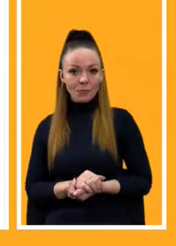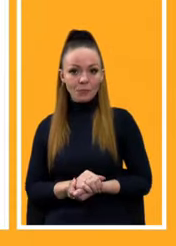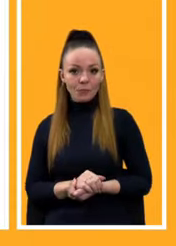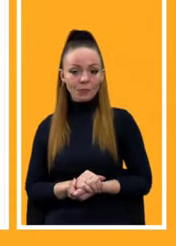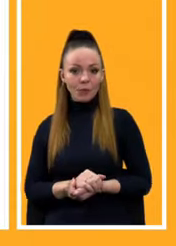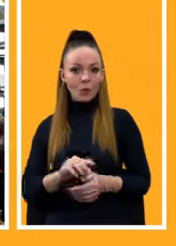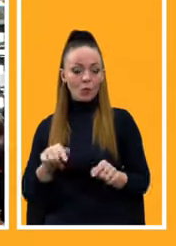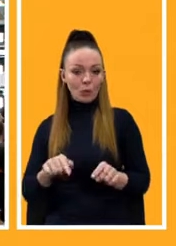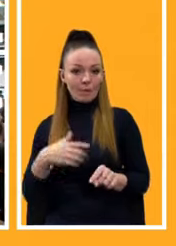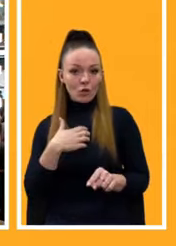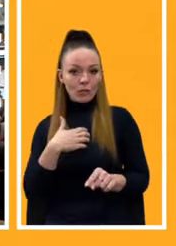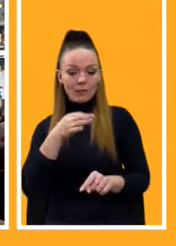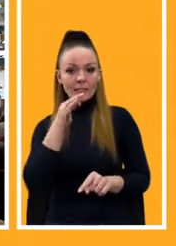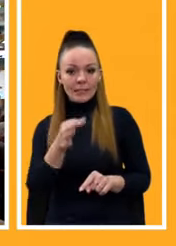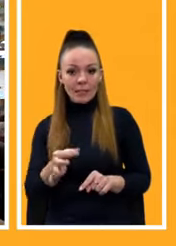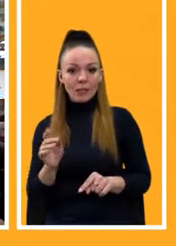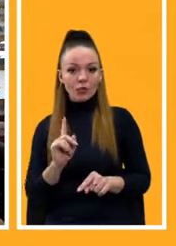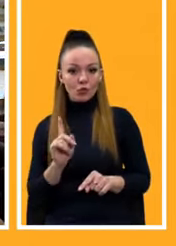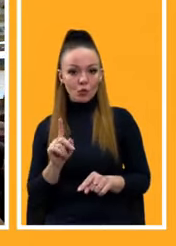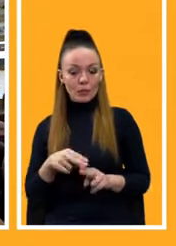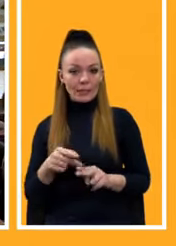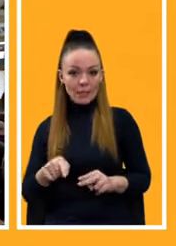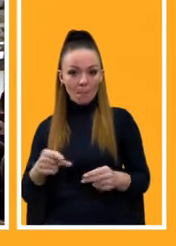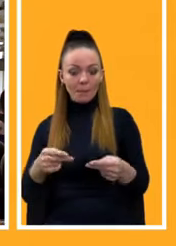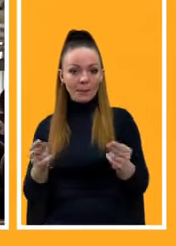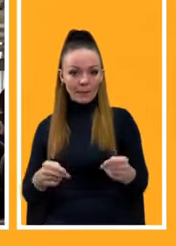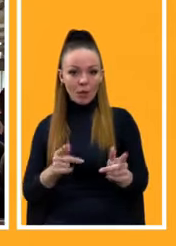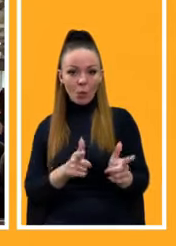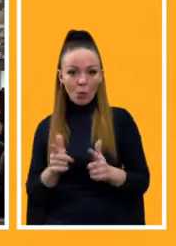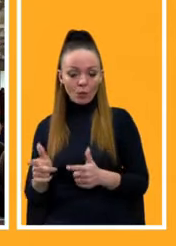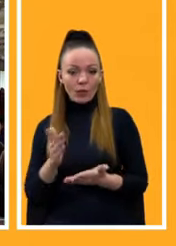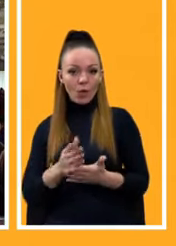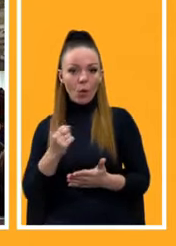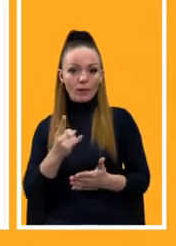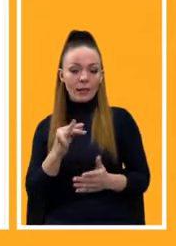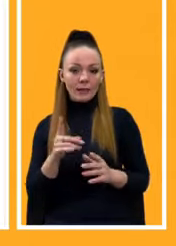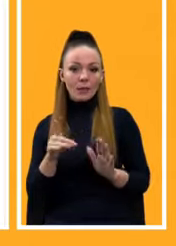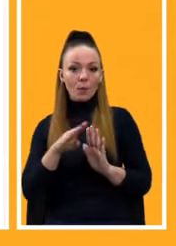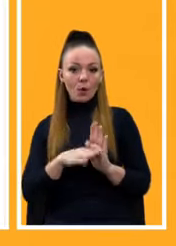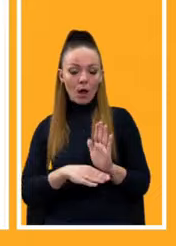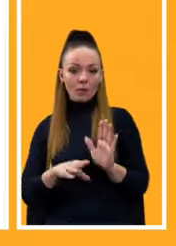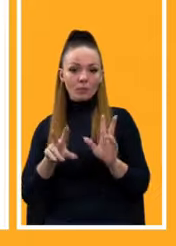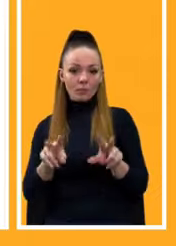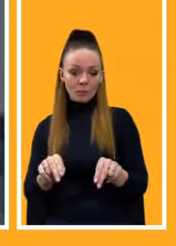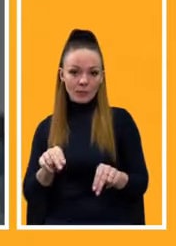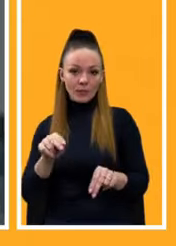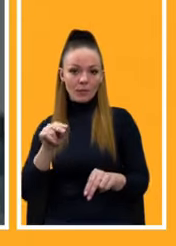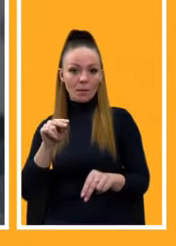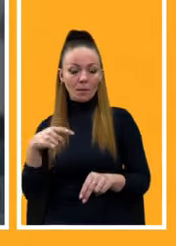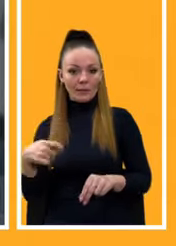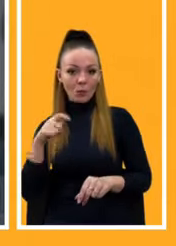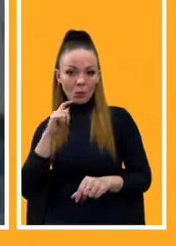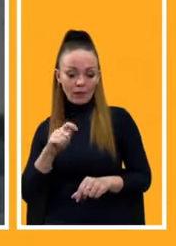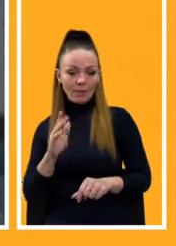Тут важливо сказати, що, до речі, це підписання угоди є однією з програмних обіцянок президента України Володимира Зеленського. Це було в